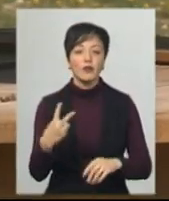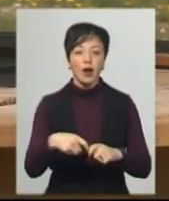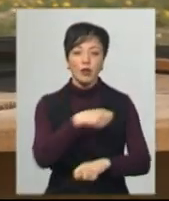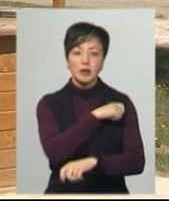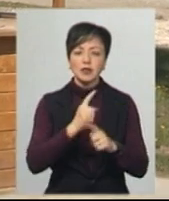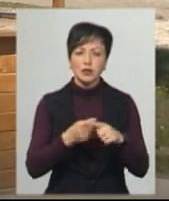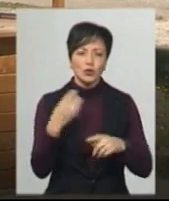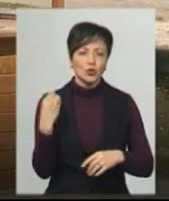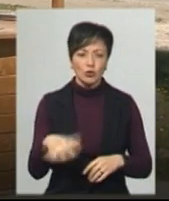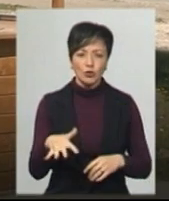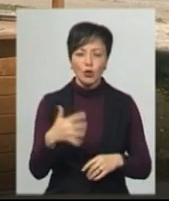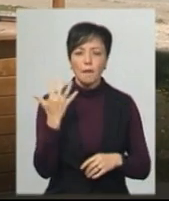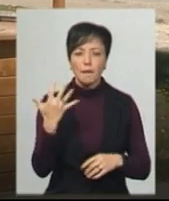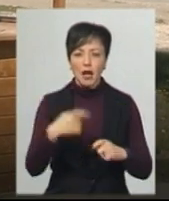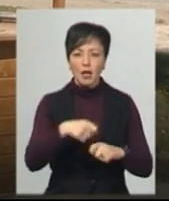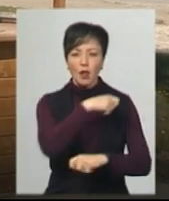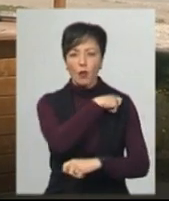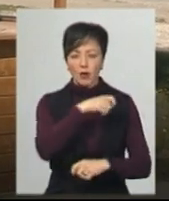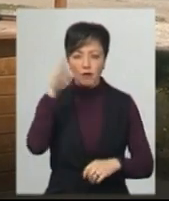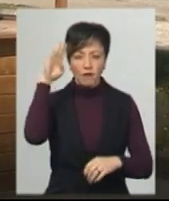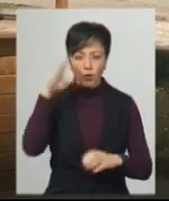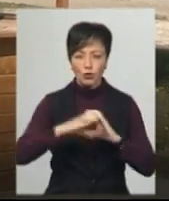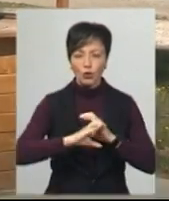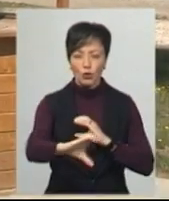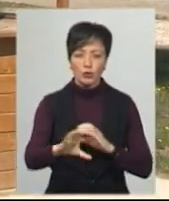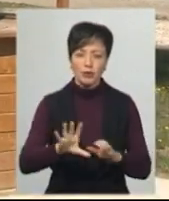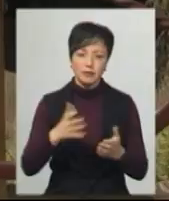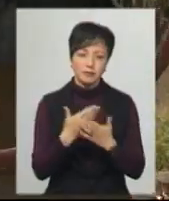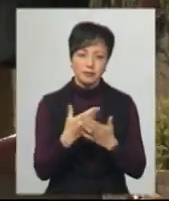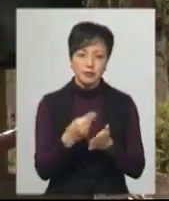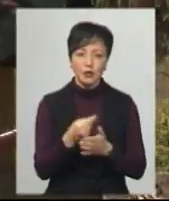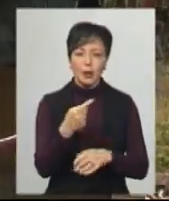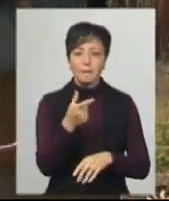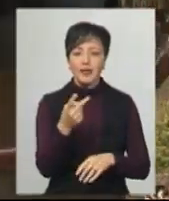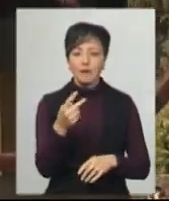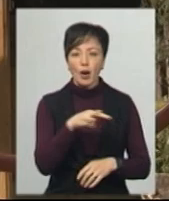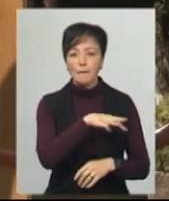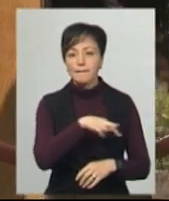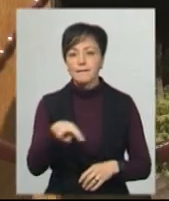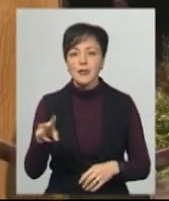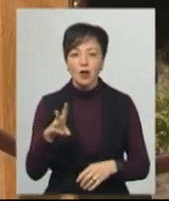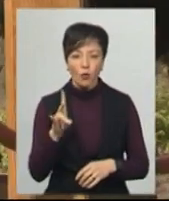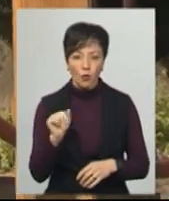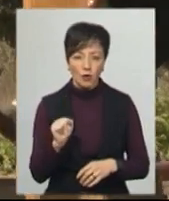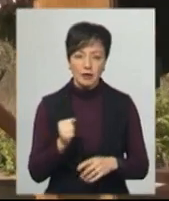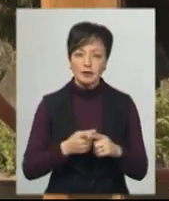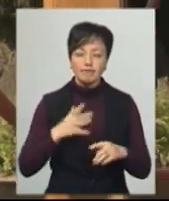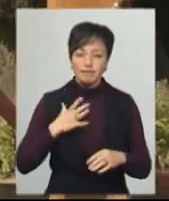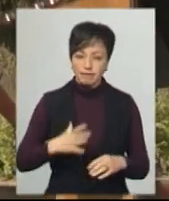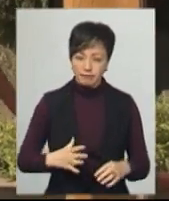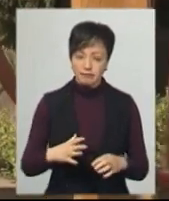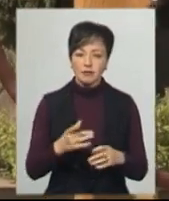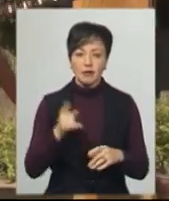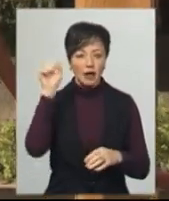дорого. П'ять кілометрів водогону обходиться десь півтора мільйона. За словами Сергія Когота, це був вимушений крок, бо